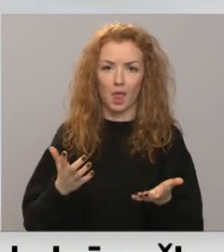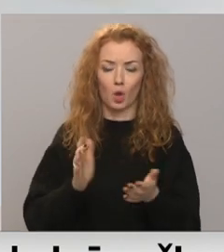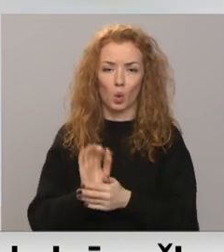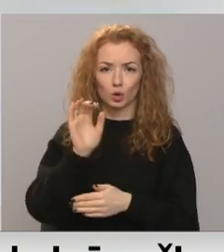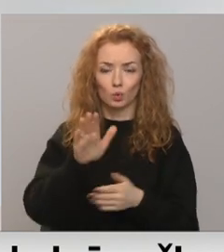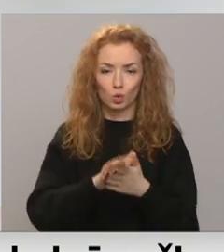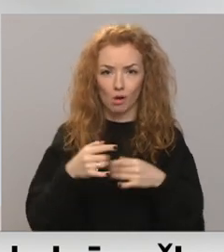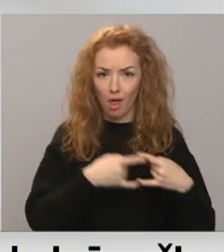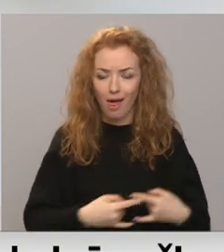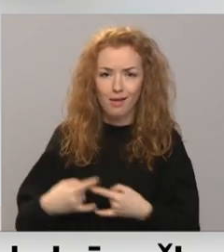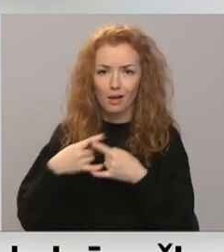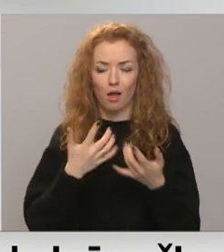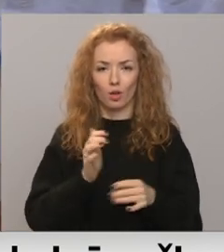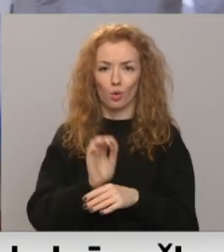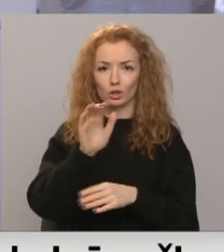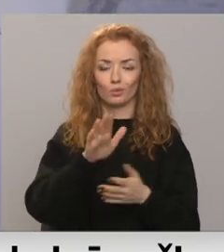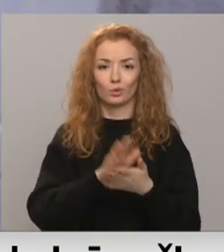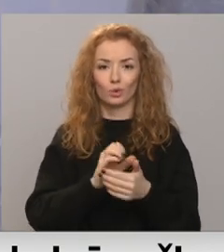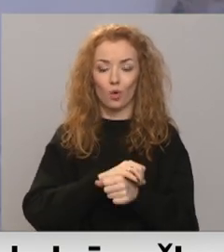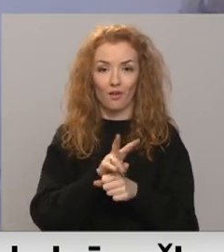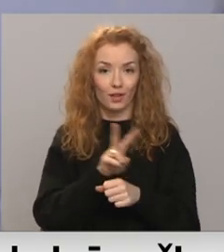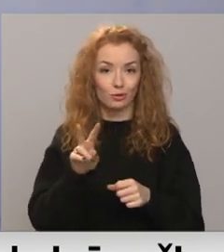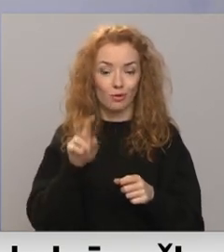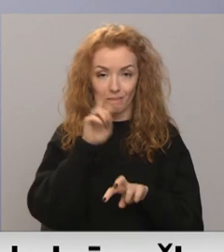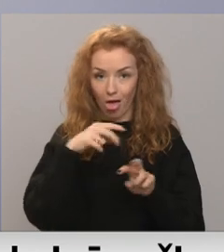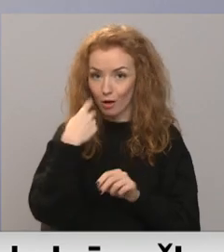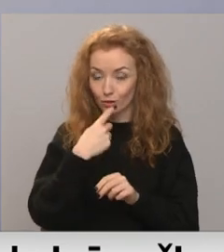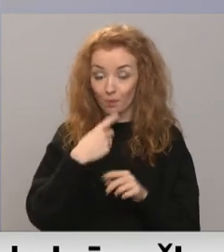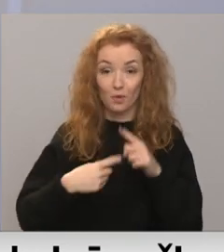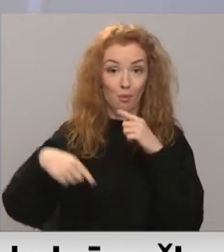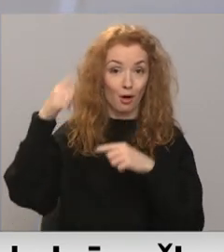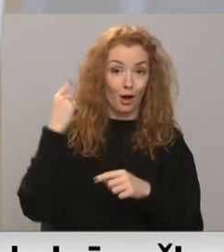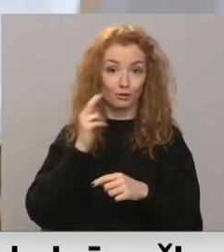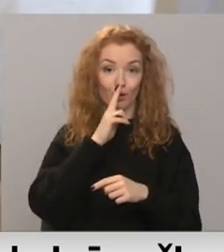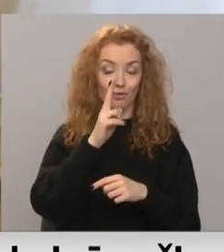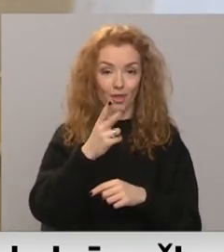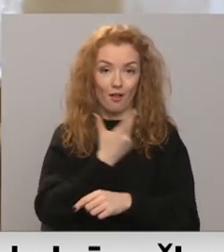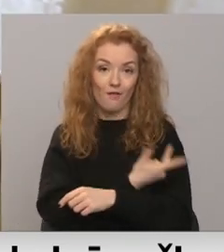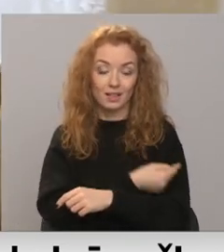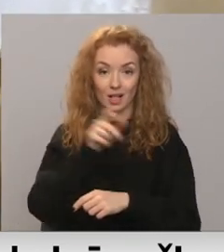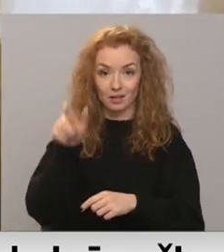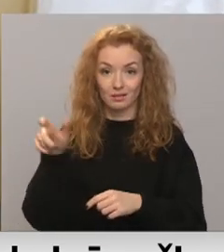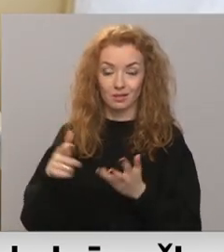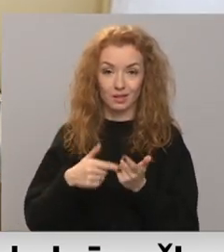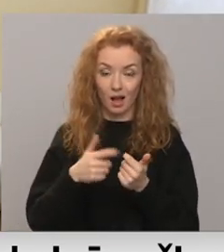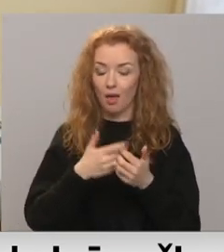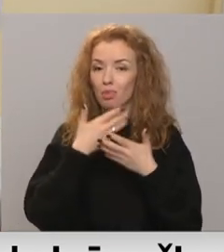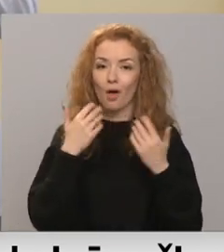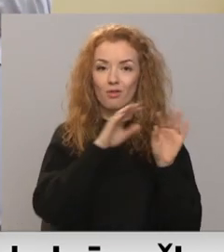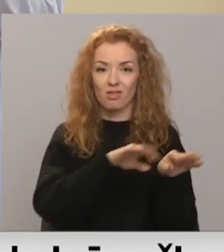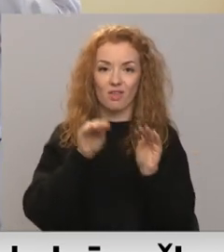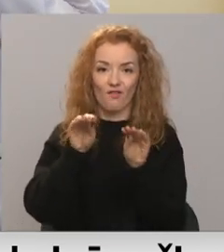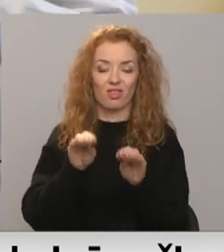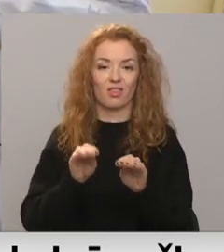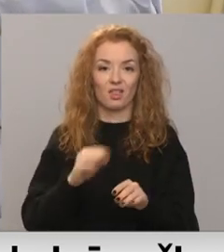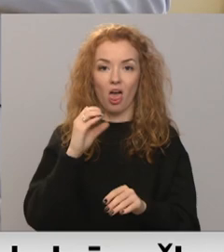nosūtījumi uz Covid testu. Dakteris tāsta, ka pagājušo nedēļ vairāku vakcinēto datus vēl nav paspējusi ievadīt